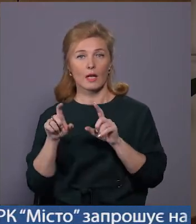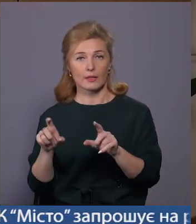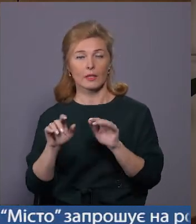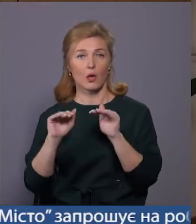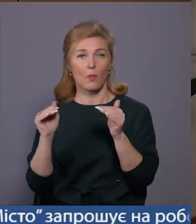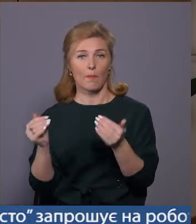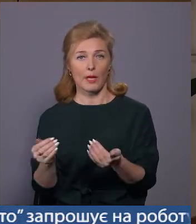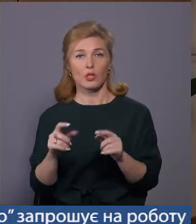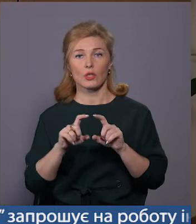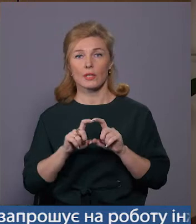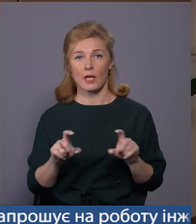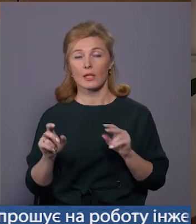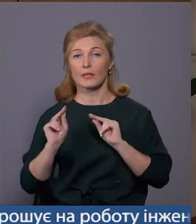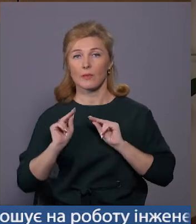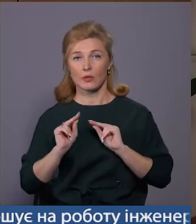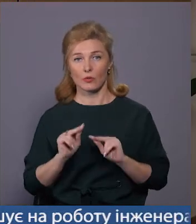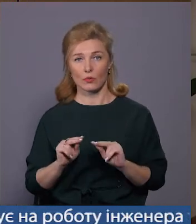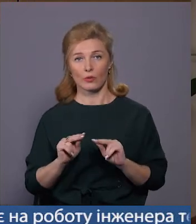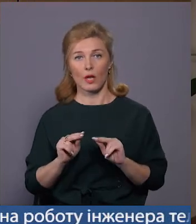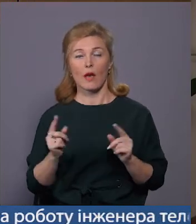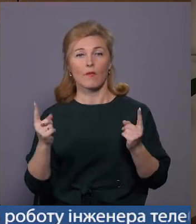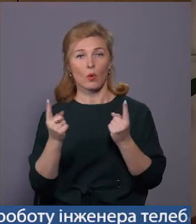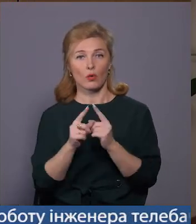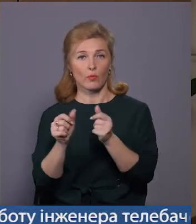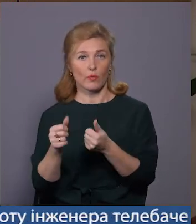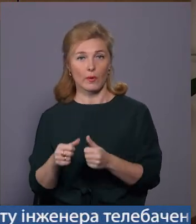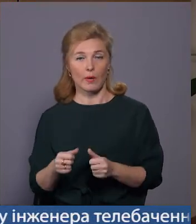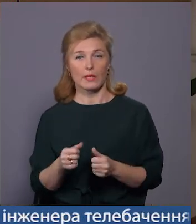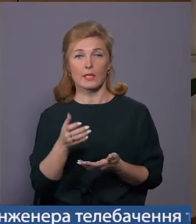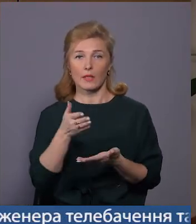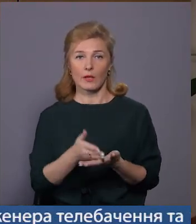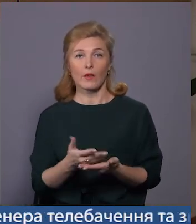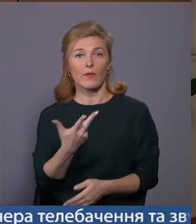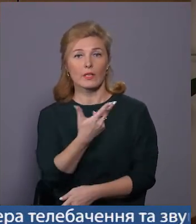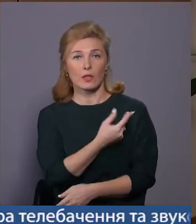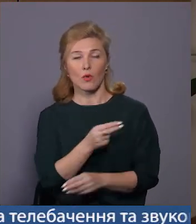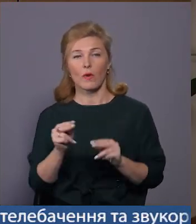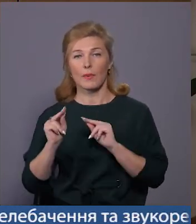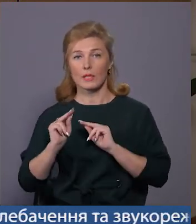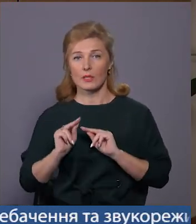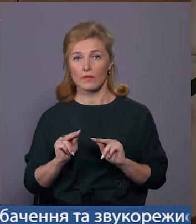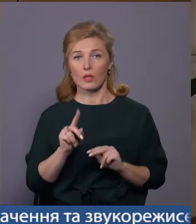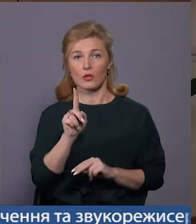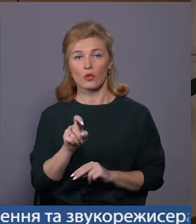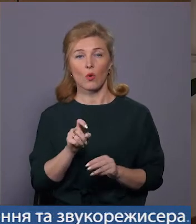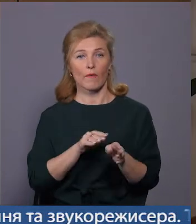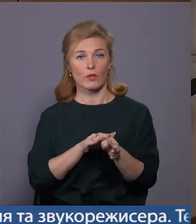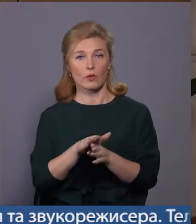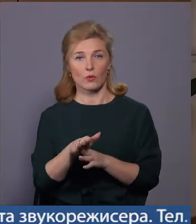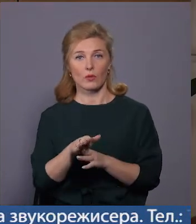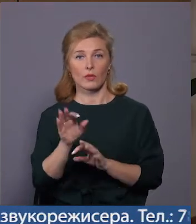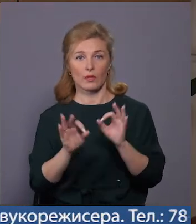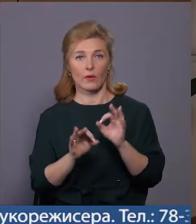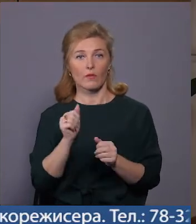обмежень заклади працюють в очному форматі за наявності вакцинованих працівників 100% в кожному